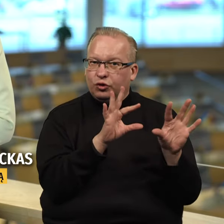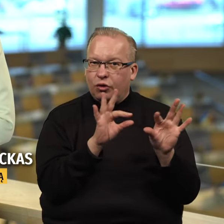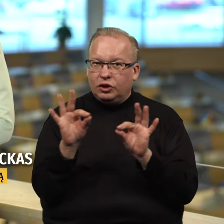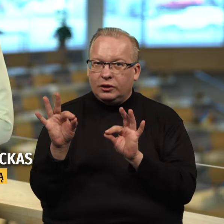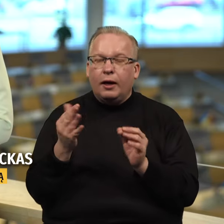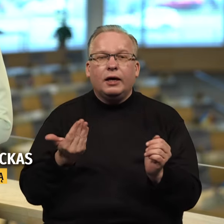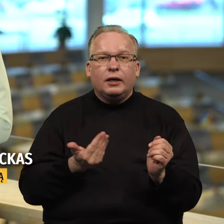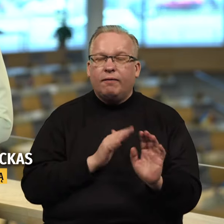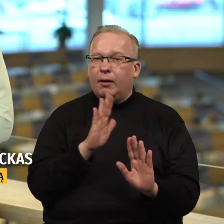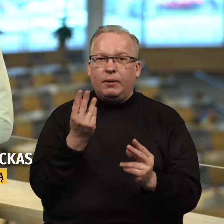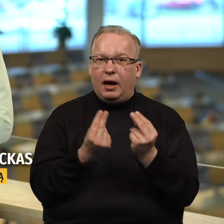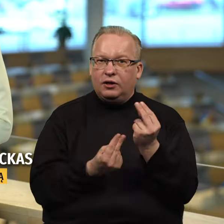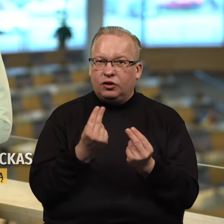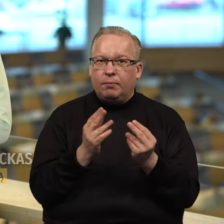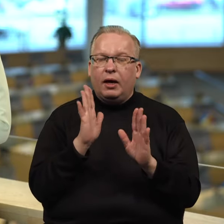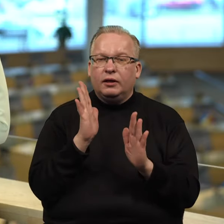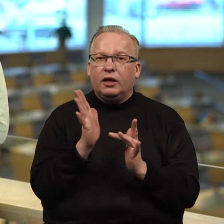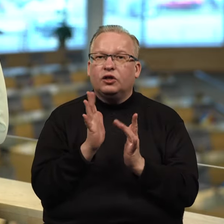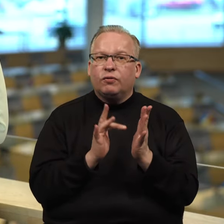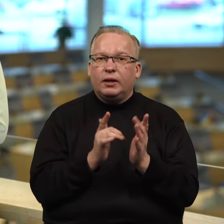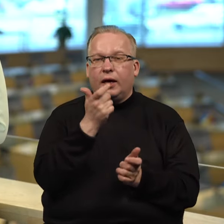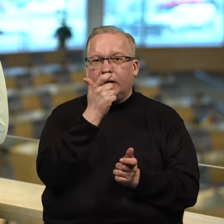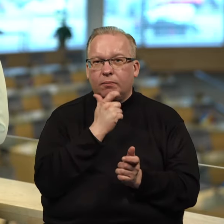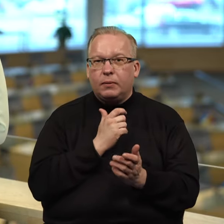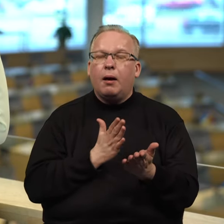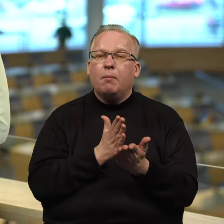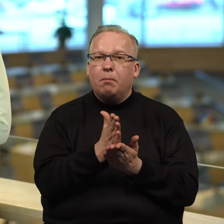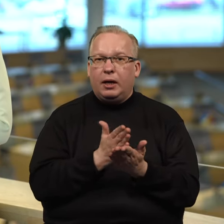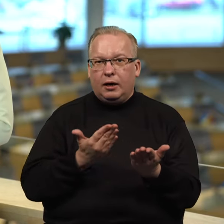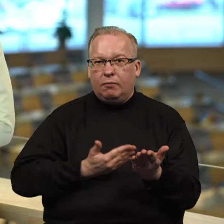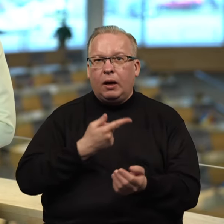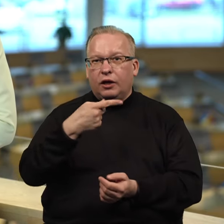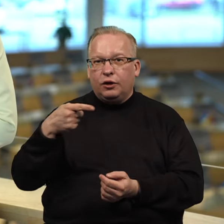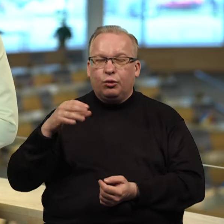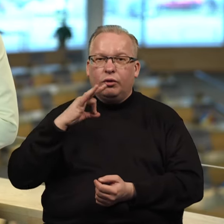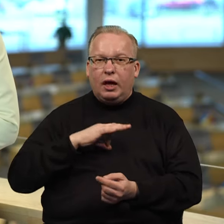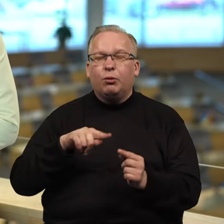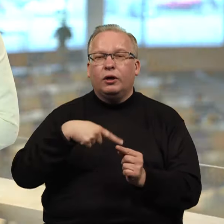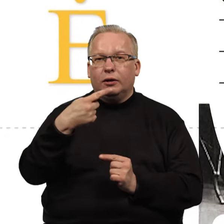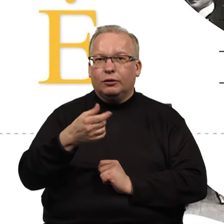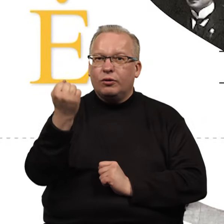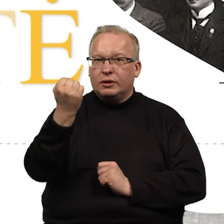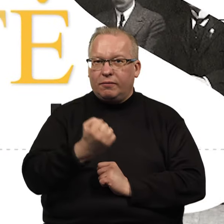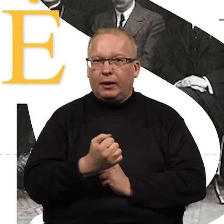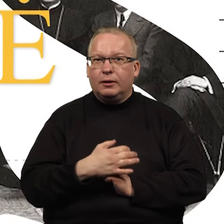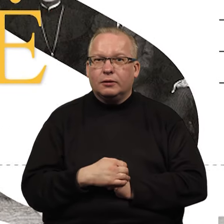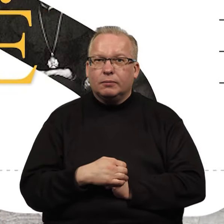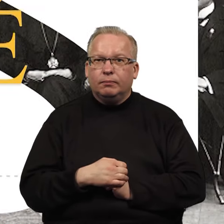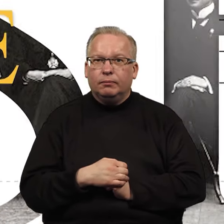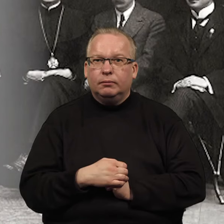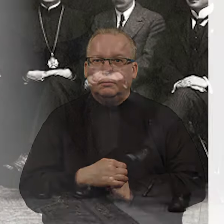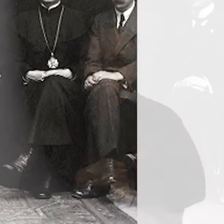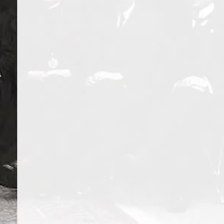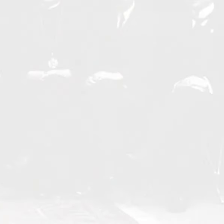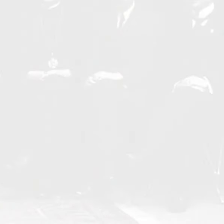gyvenimas ne žaislas, tik šventa rimta pareiga gyventi kitų labai. Iki kitos savaitės. Iki kitos